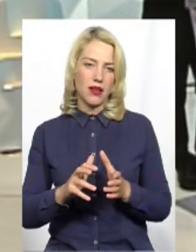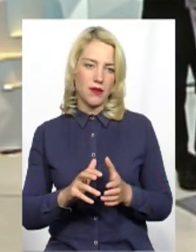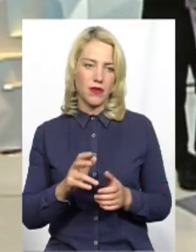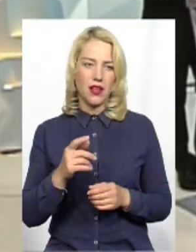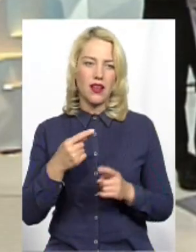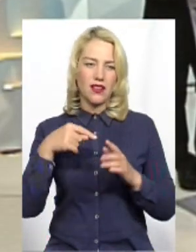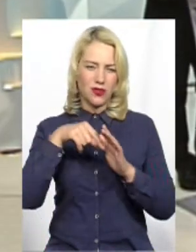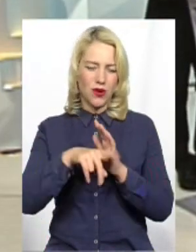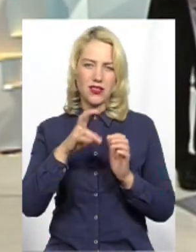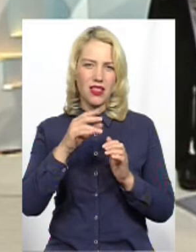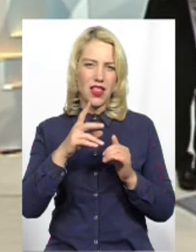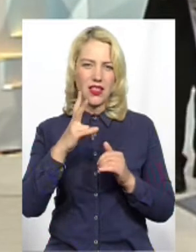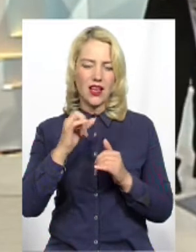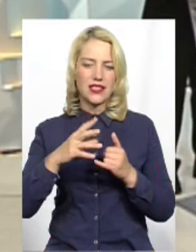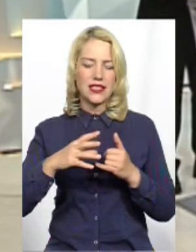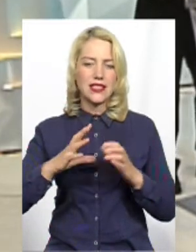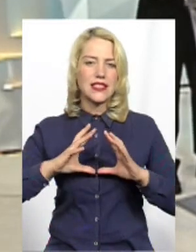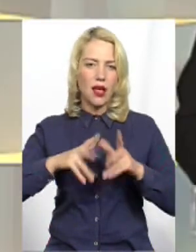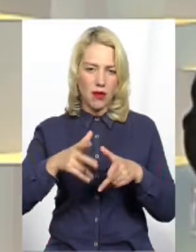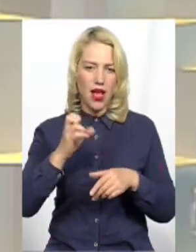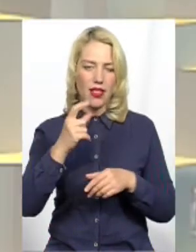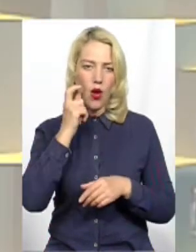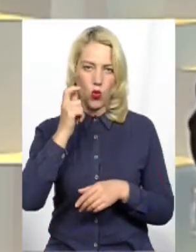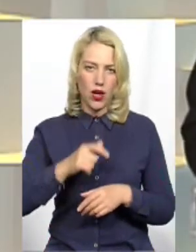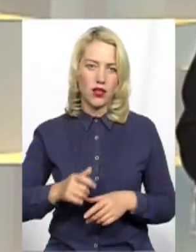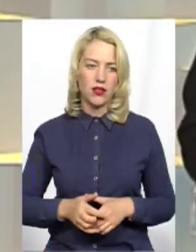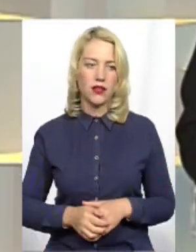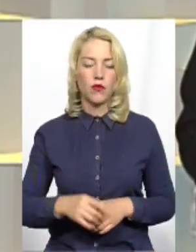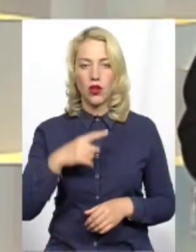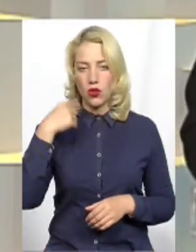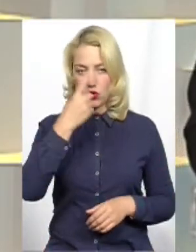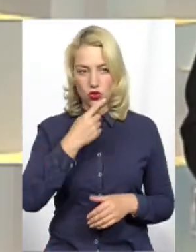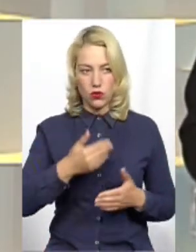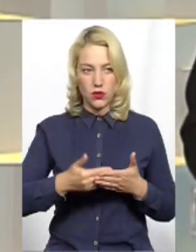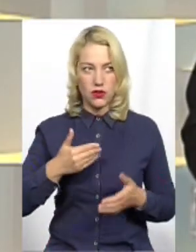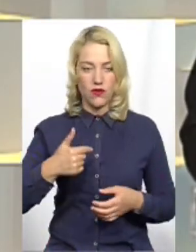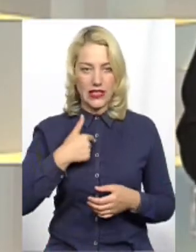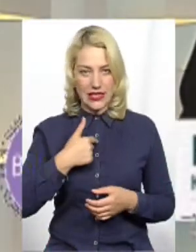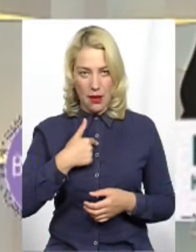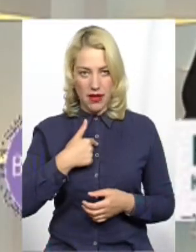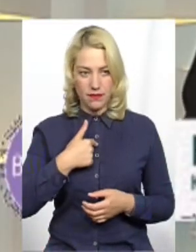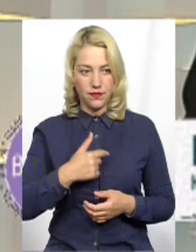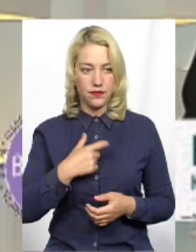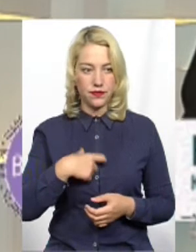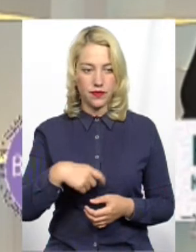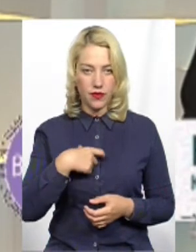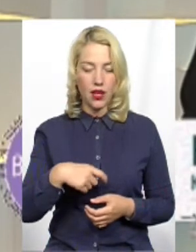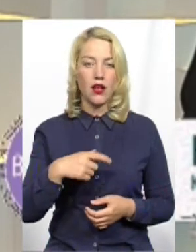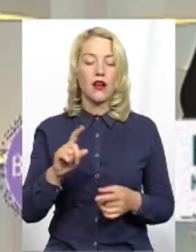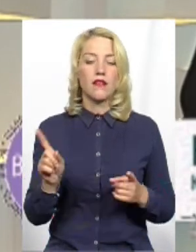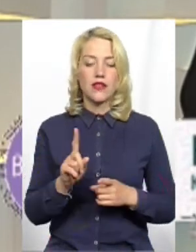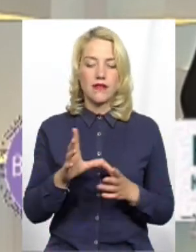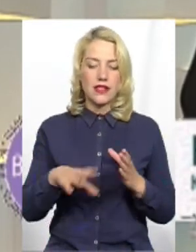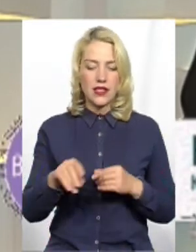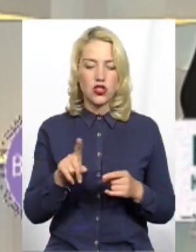На землі спочатку, в Україні хоча. Ну, я вам скажу так, що особисто від себе, все, що ми